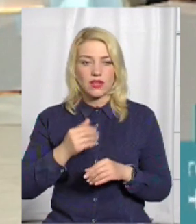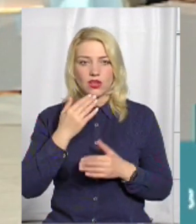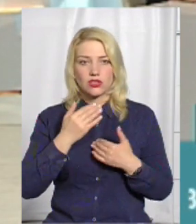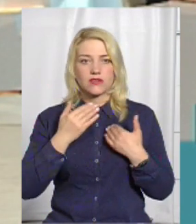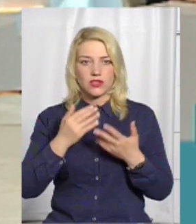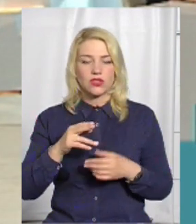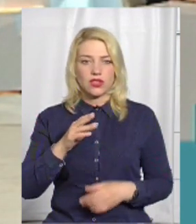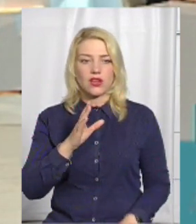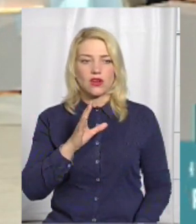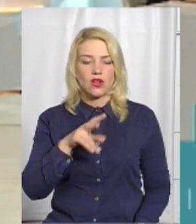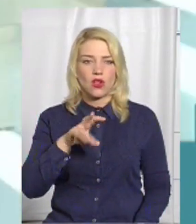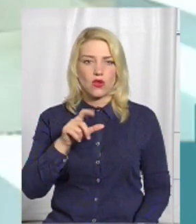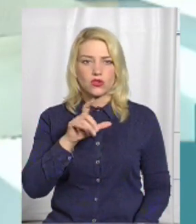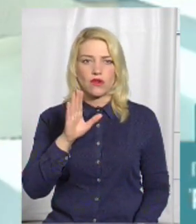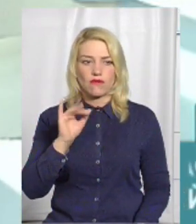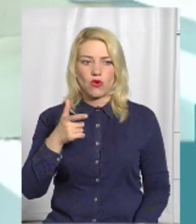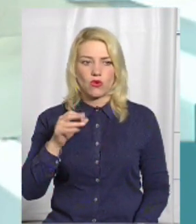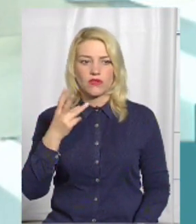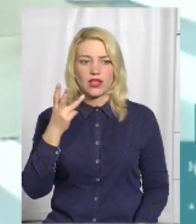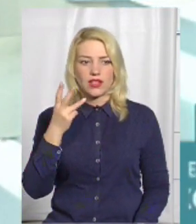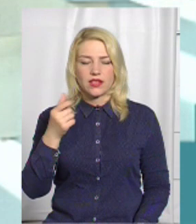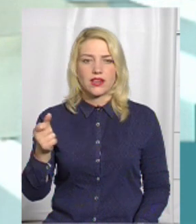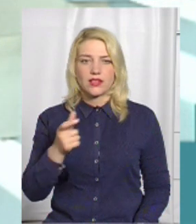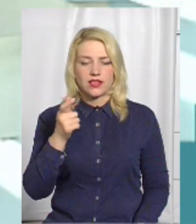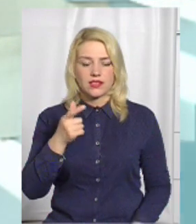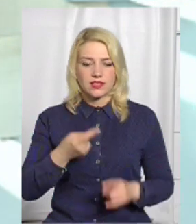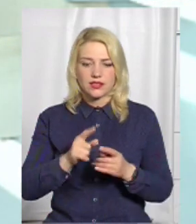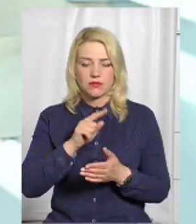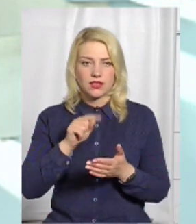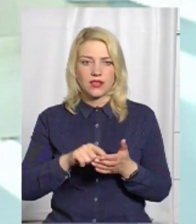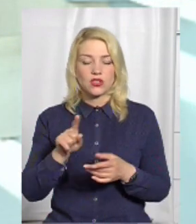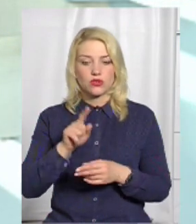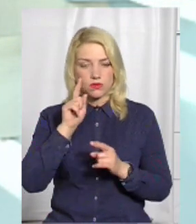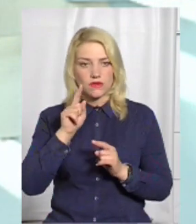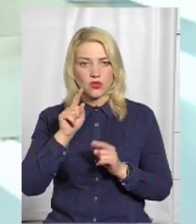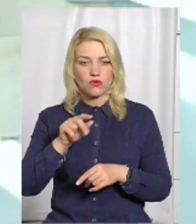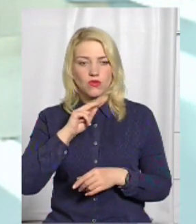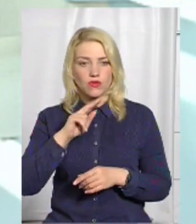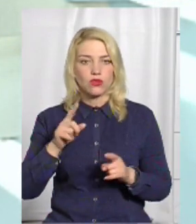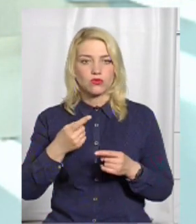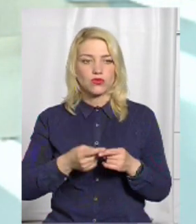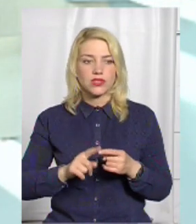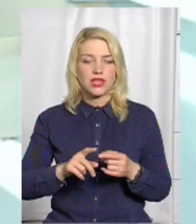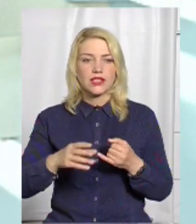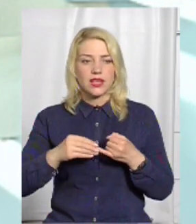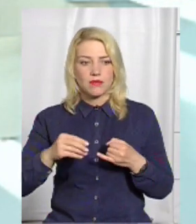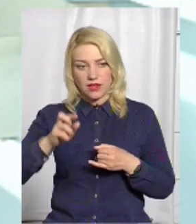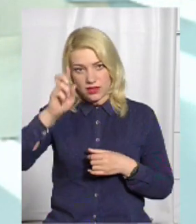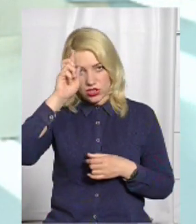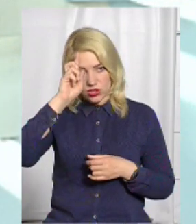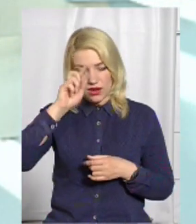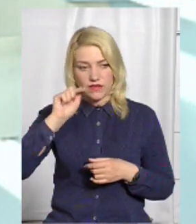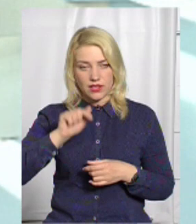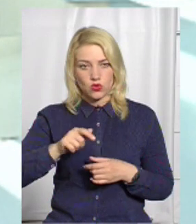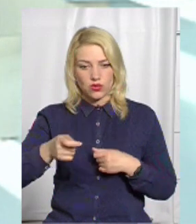звернутися до пана Вадима Лозового вже третій раз з цим питанням, щоб він все ж таки звернув увагу, тому що це земля державна,